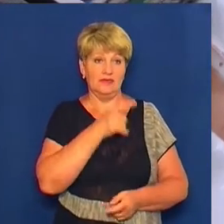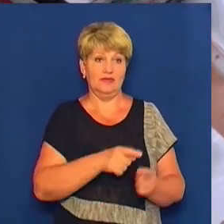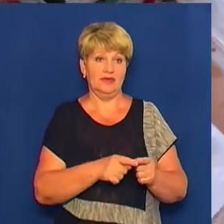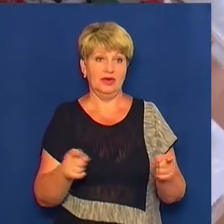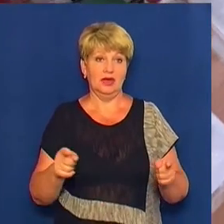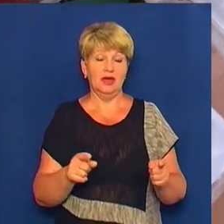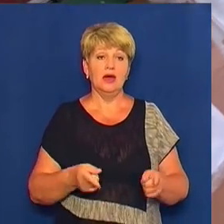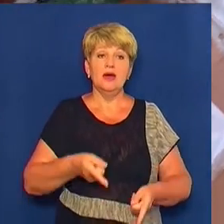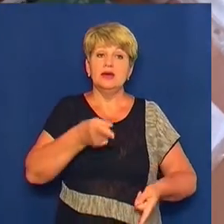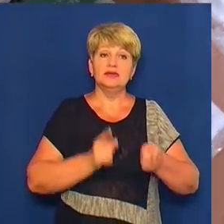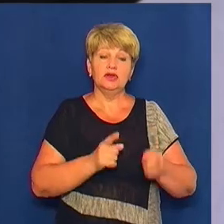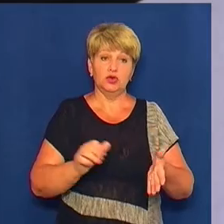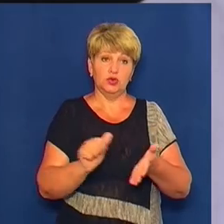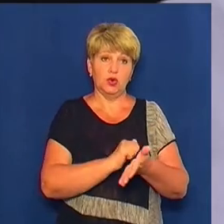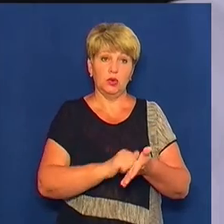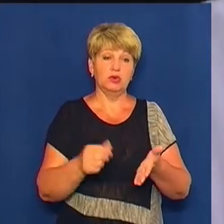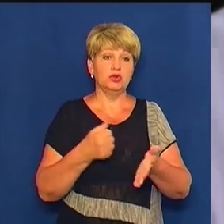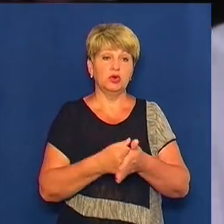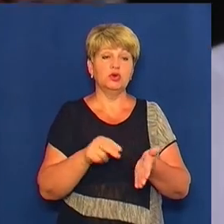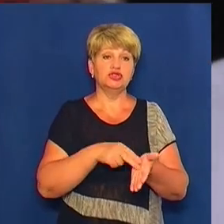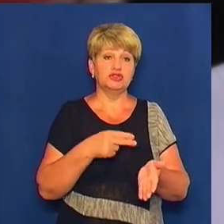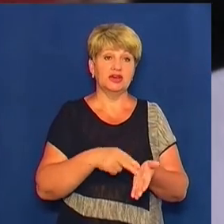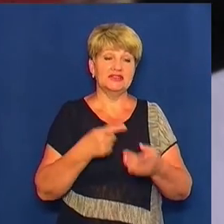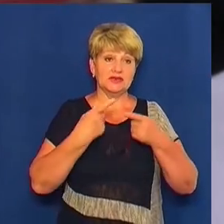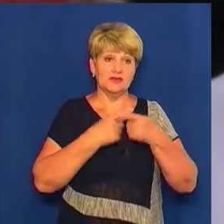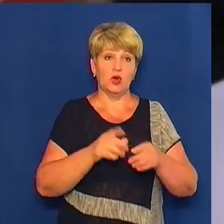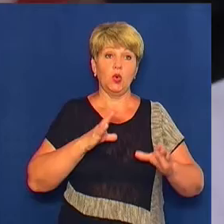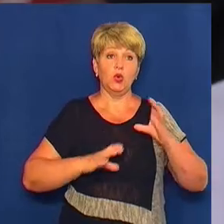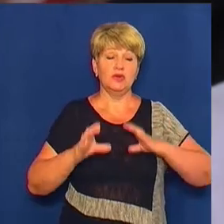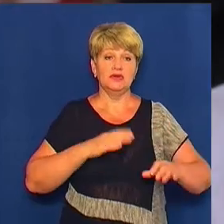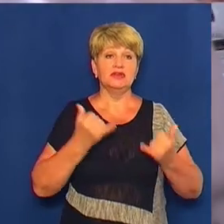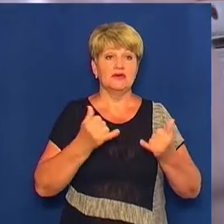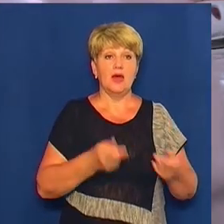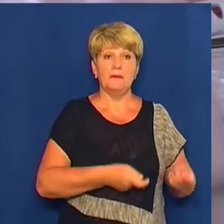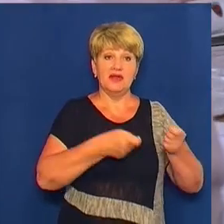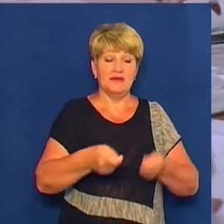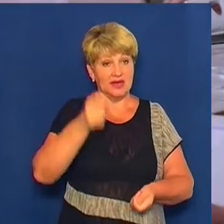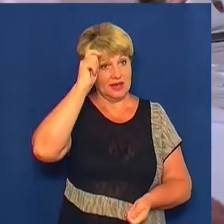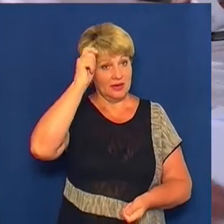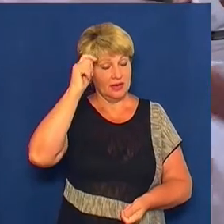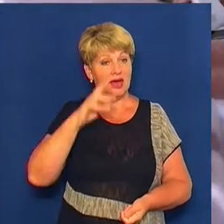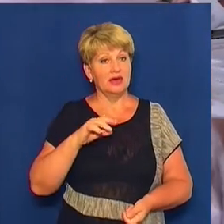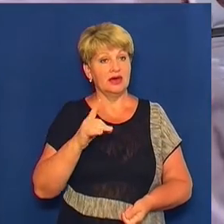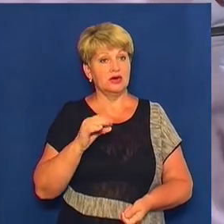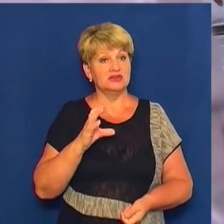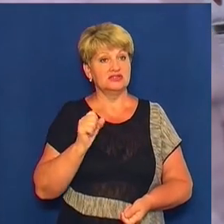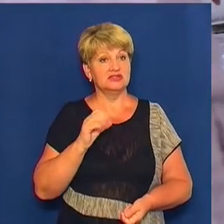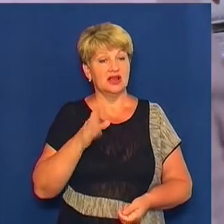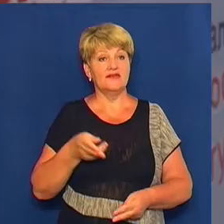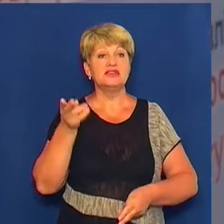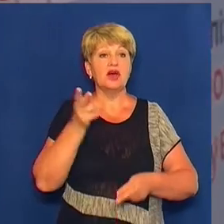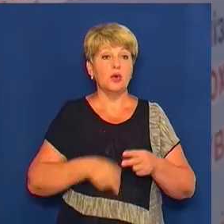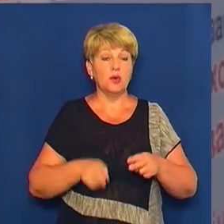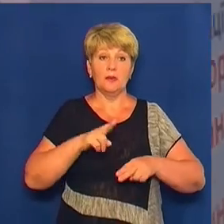Оригінали документів до Черкаського державного технологічного університету сьогодні привіз абітурієнт Ярослав Макодзеба. Хлопець закінчив будівельний